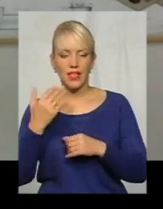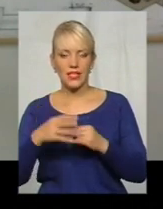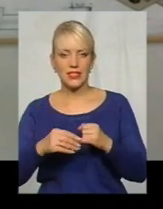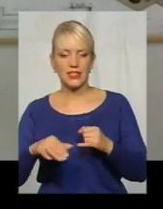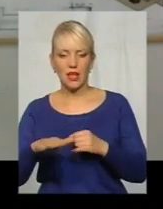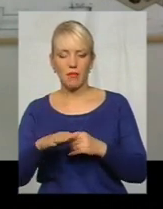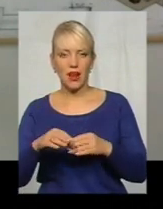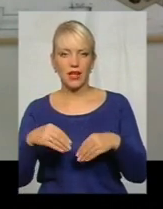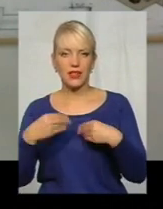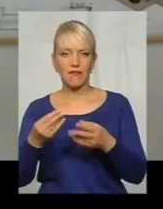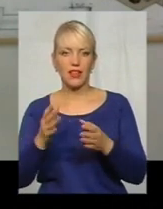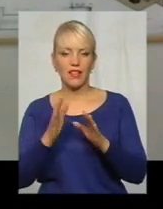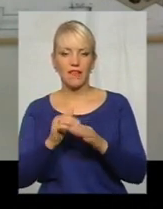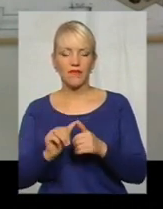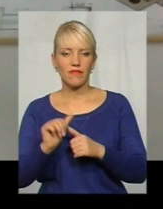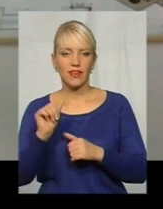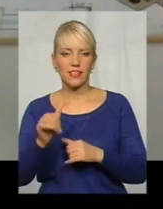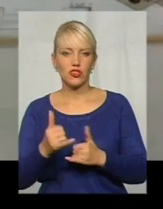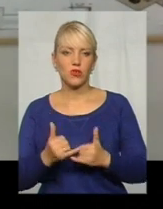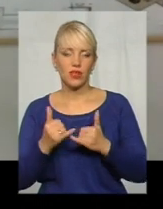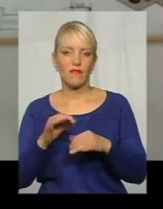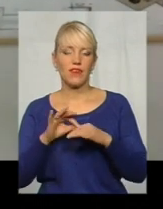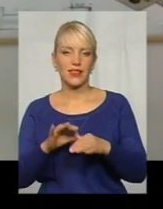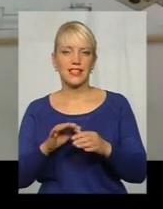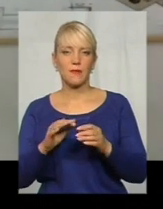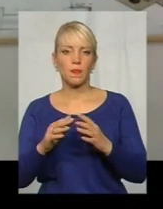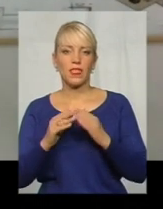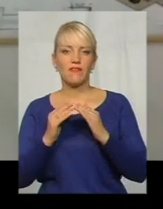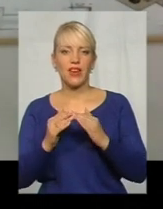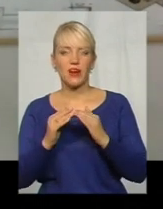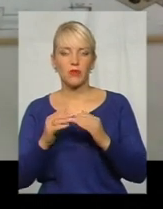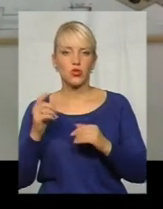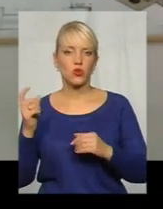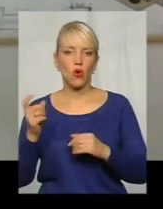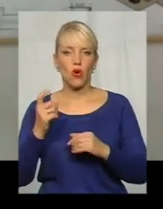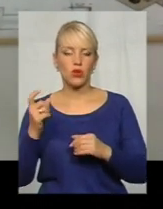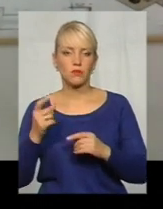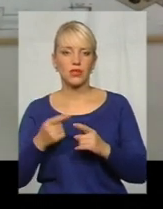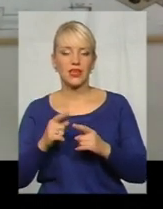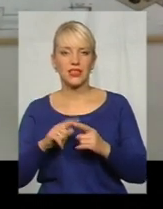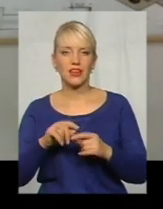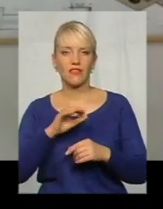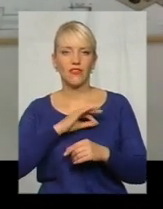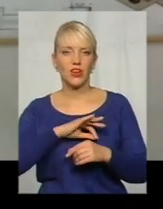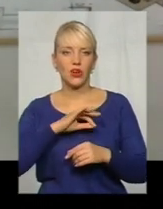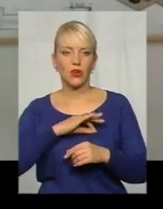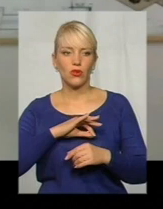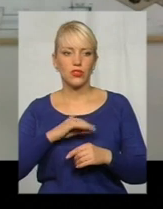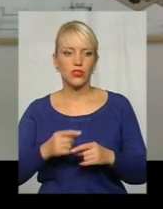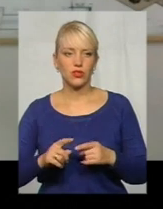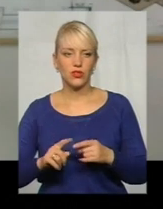виключно для ведення фермерського господарства, і він її використовує тільки з цілями